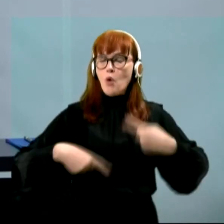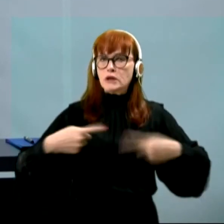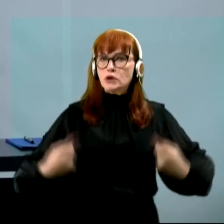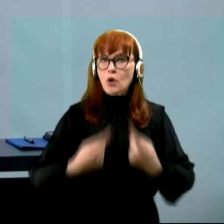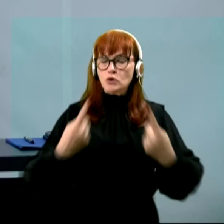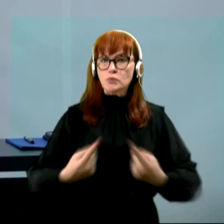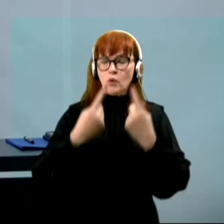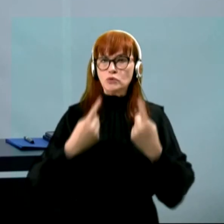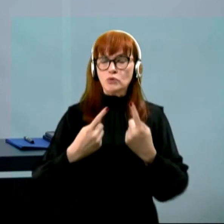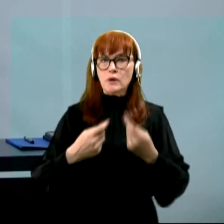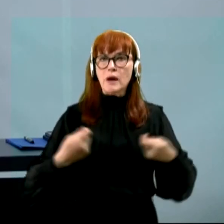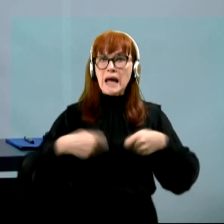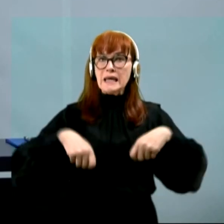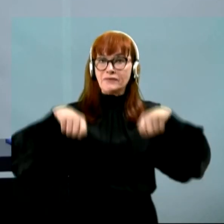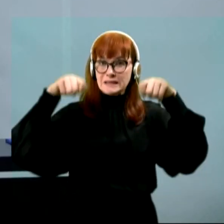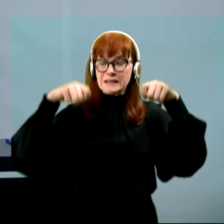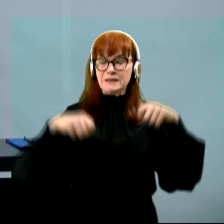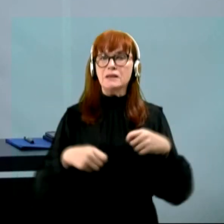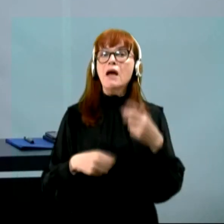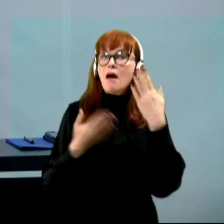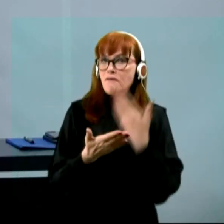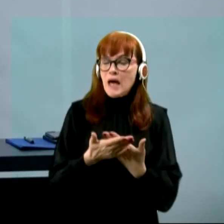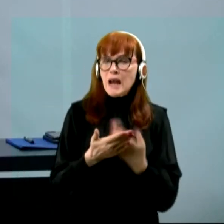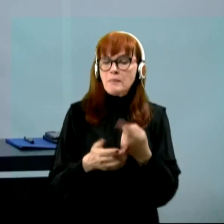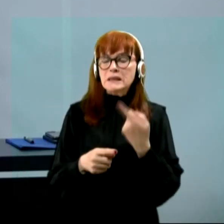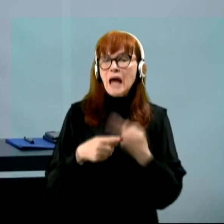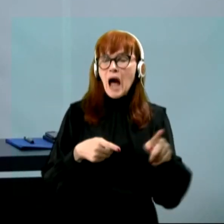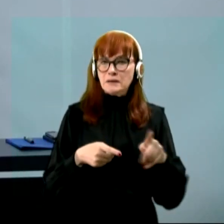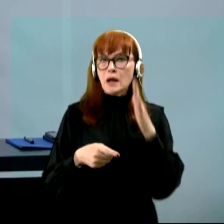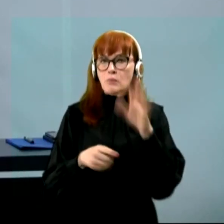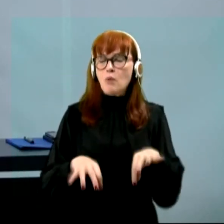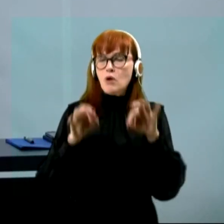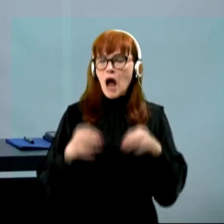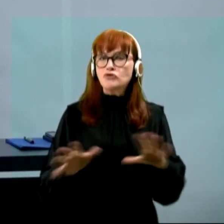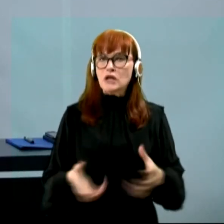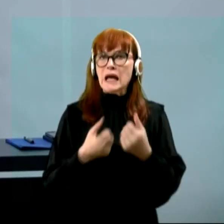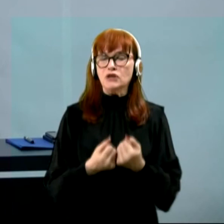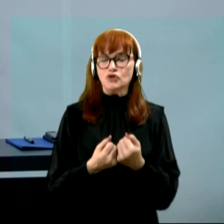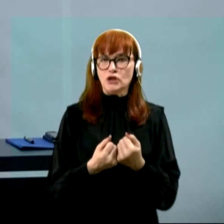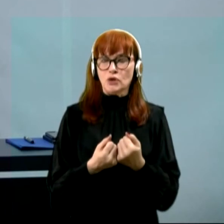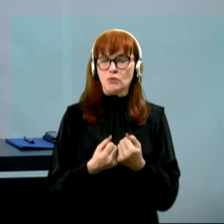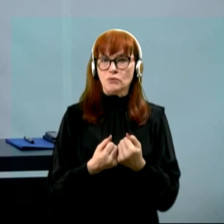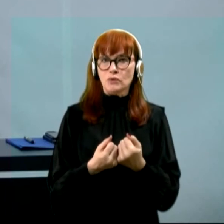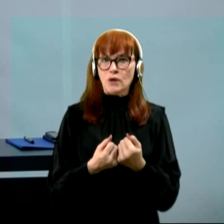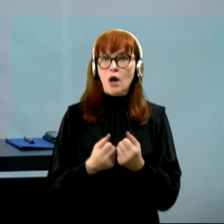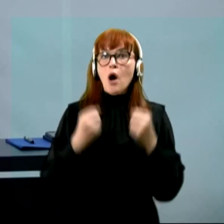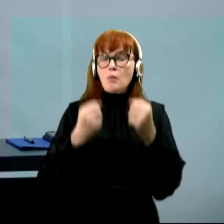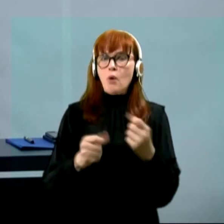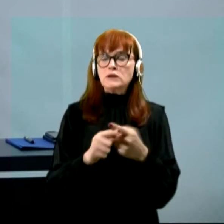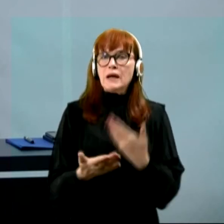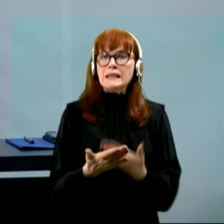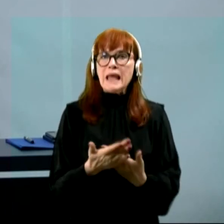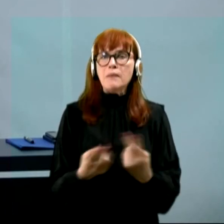spodbujanja investicij in verjamem, da bomo tudi za ta del našli rešitev. Postavili smo